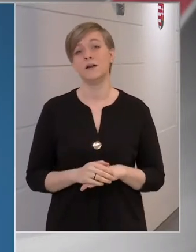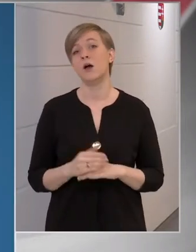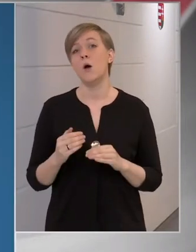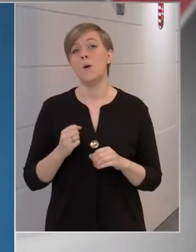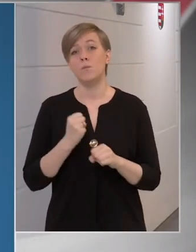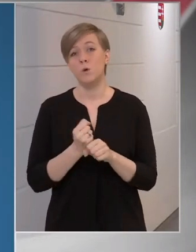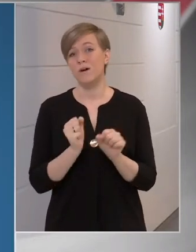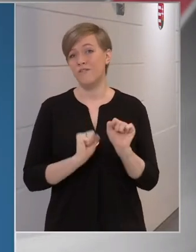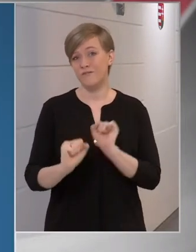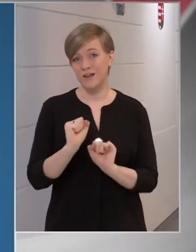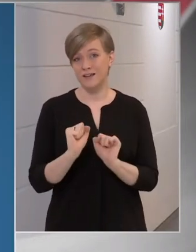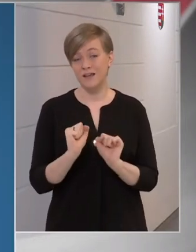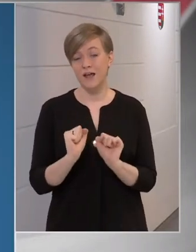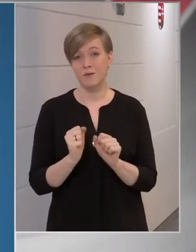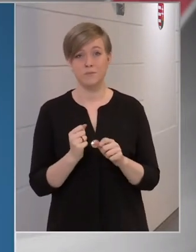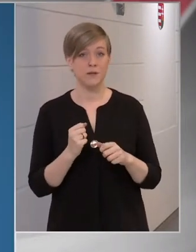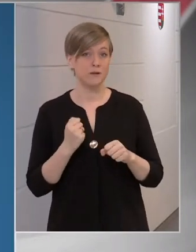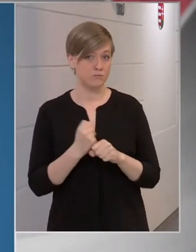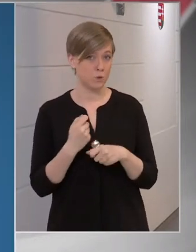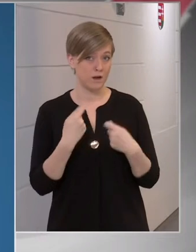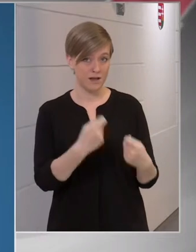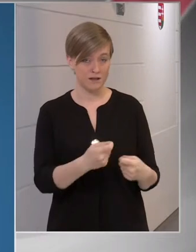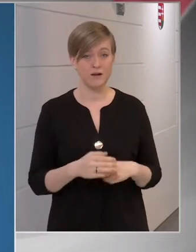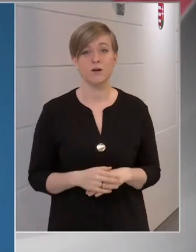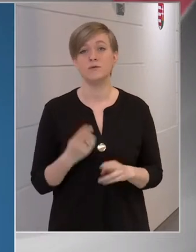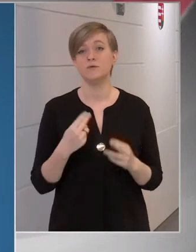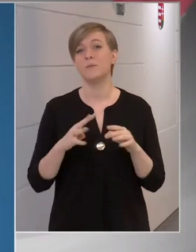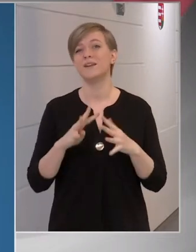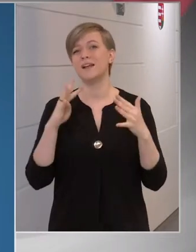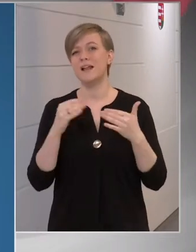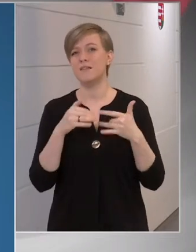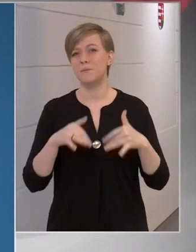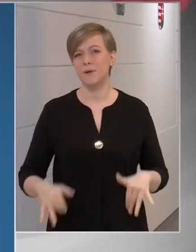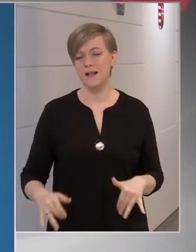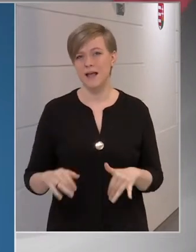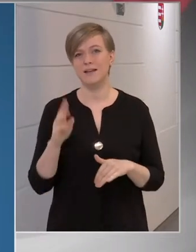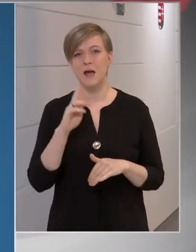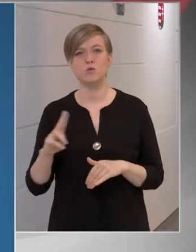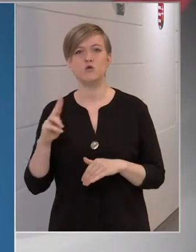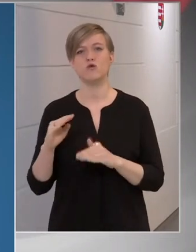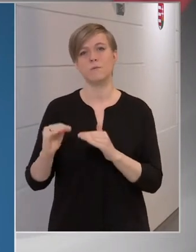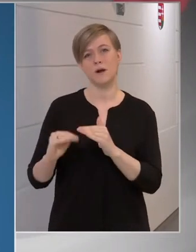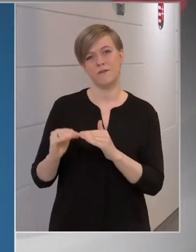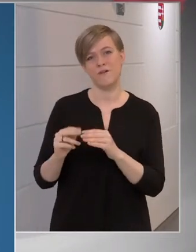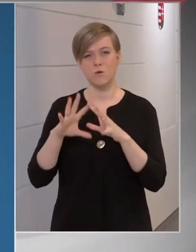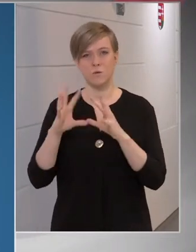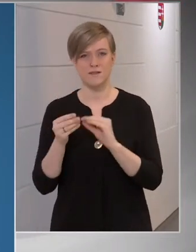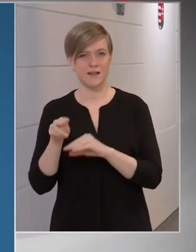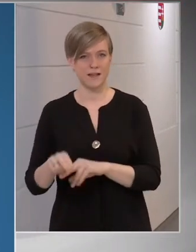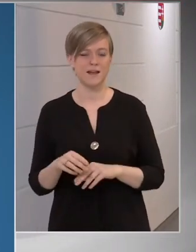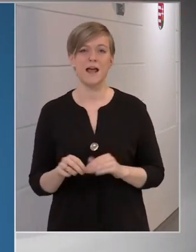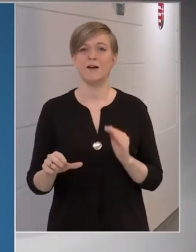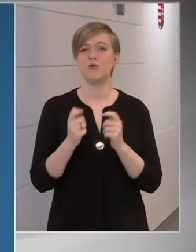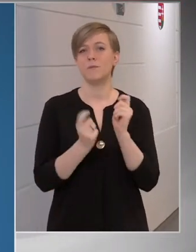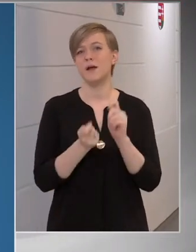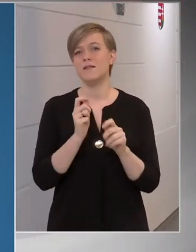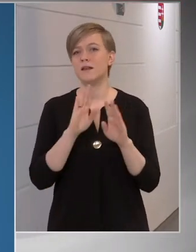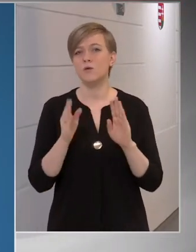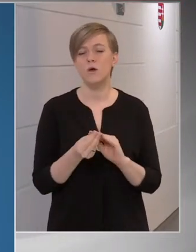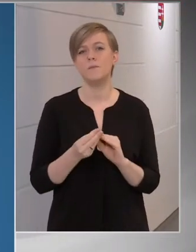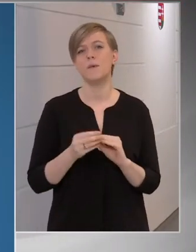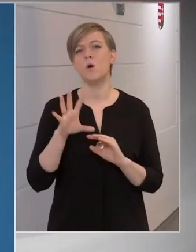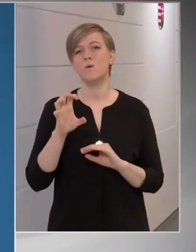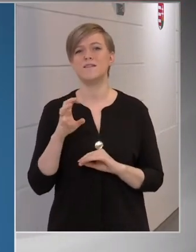programjának, SUR néven FUTES, több mint 9 milliárd eurós maradvány összegére. Az első pályázati körben Magyarország